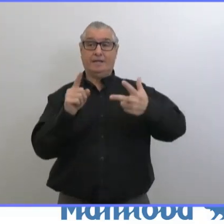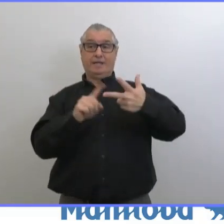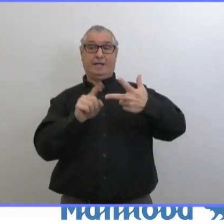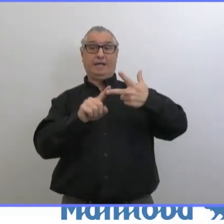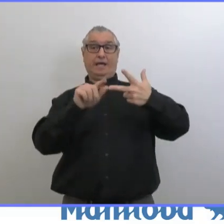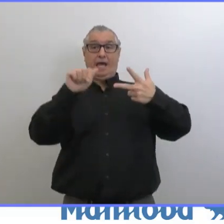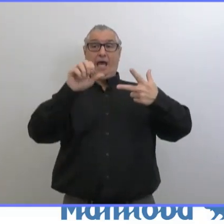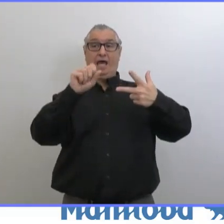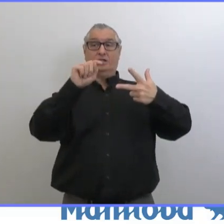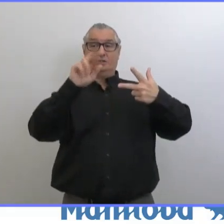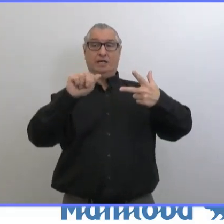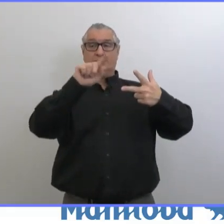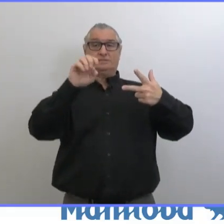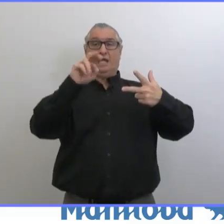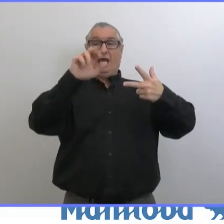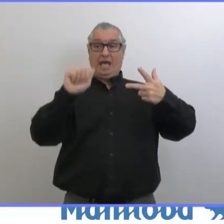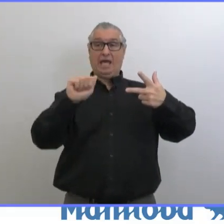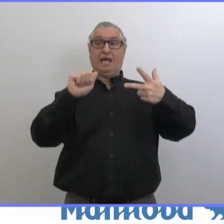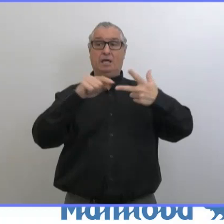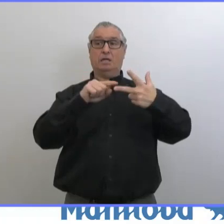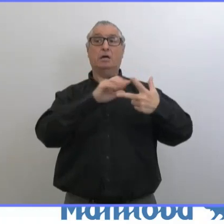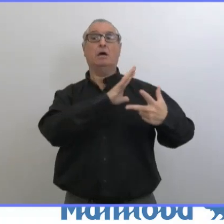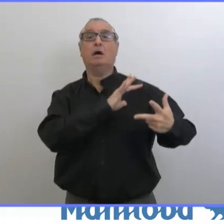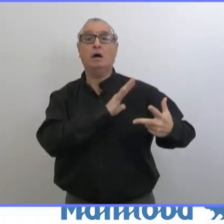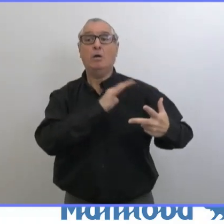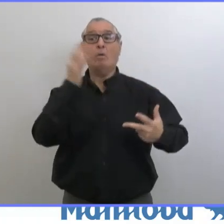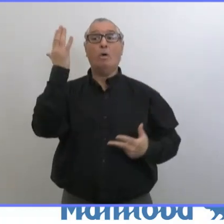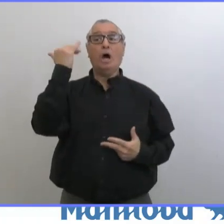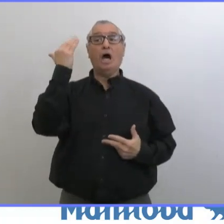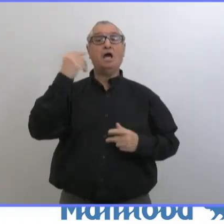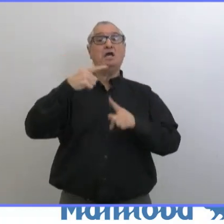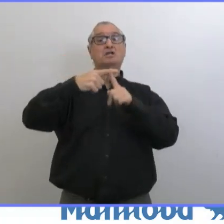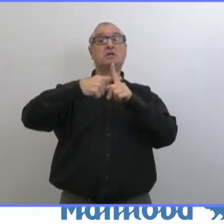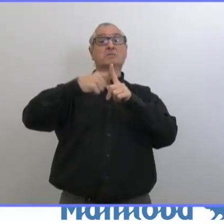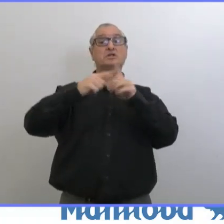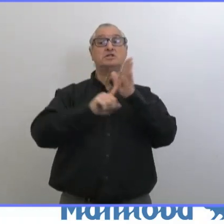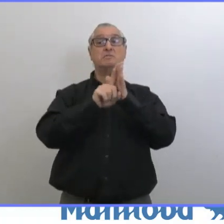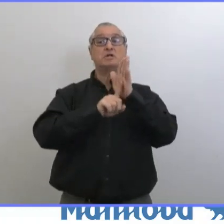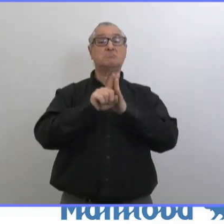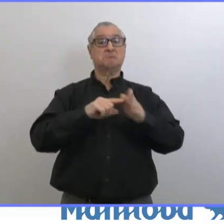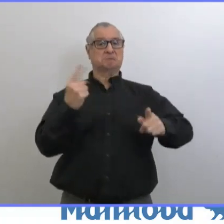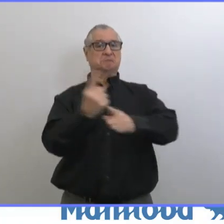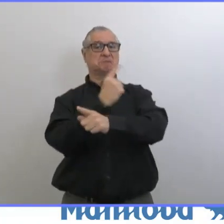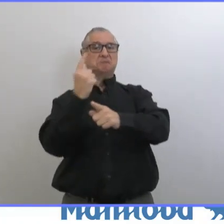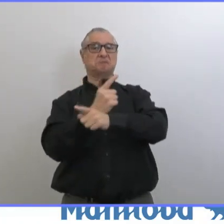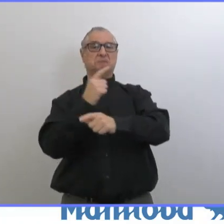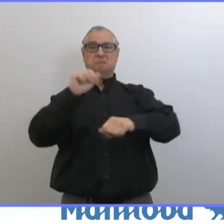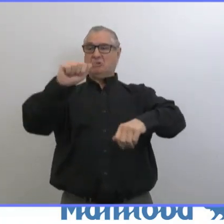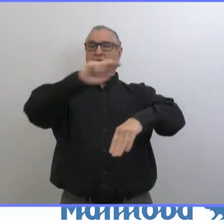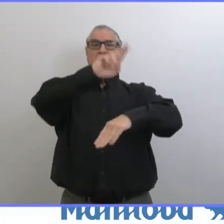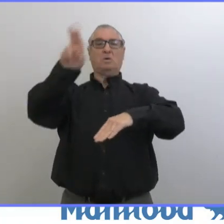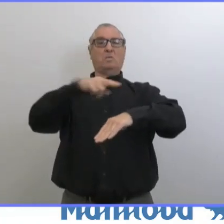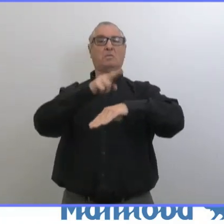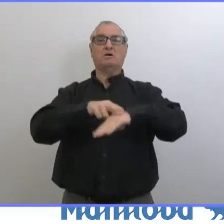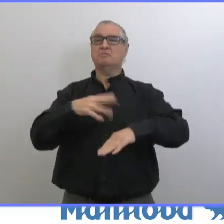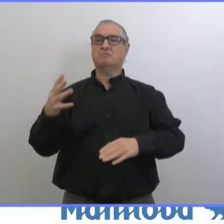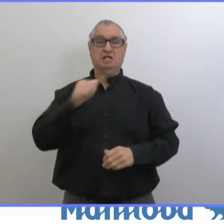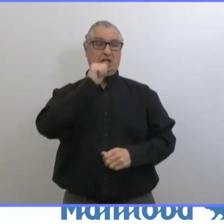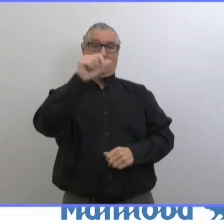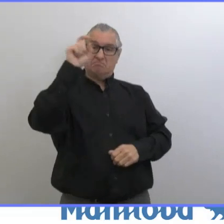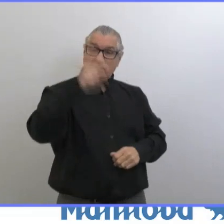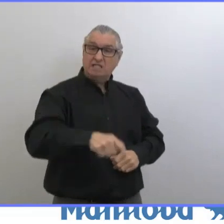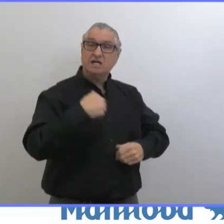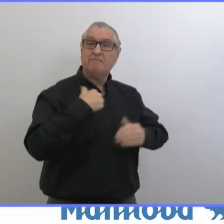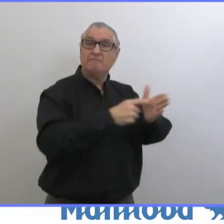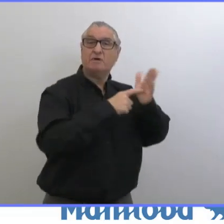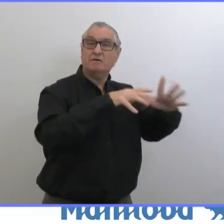entreposés à des températures froides ou très froides, ça crée des défis très importants. Les vaccins qui